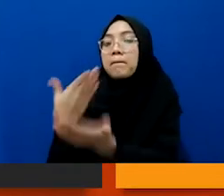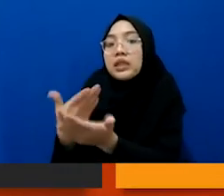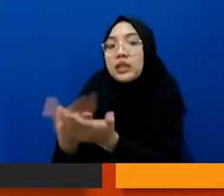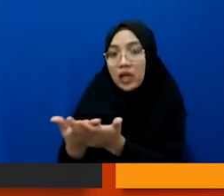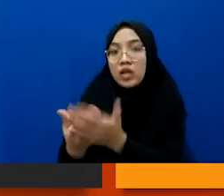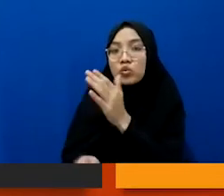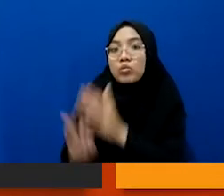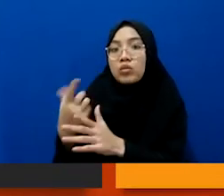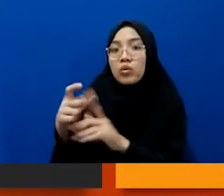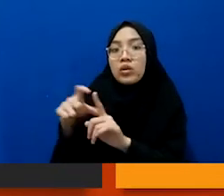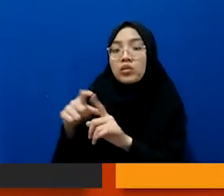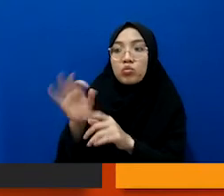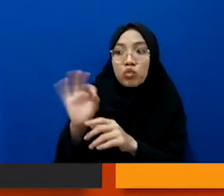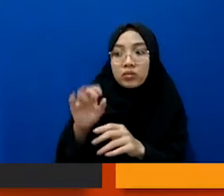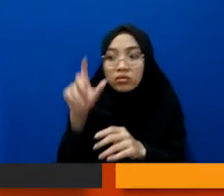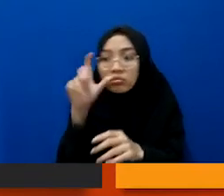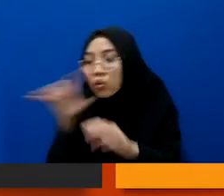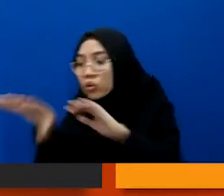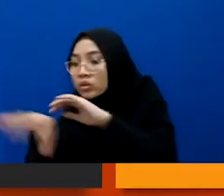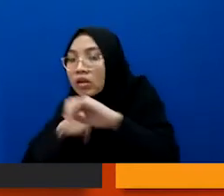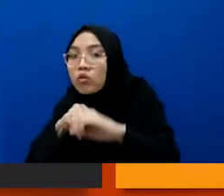berusaha untuk mendapatkan bukan dengan cara mencuri